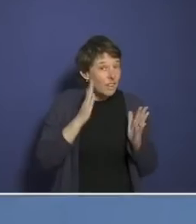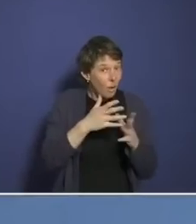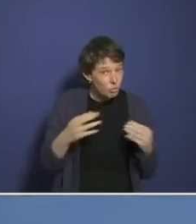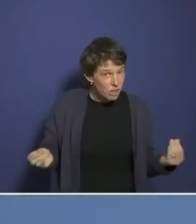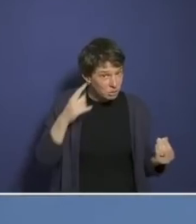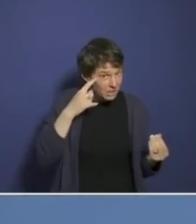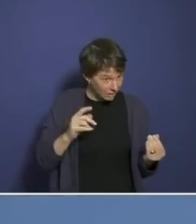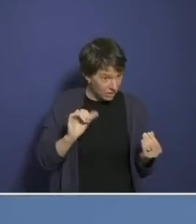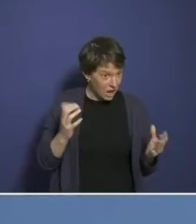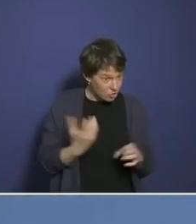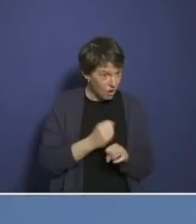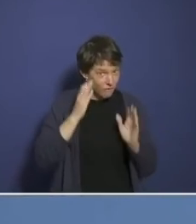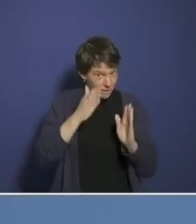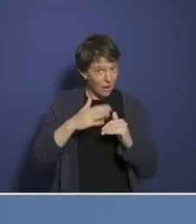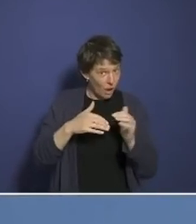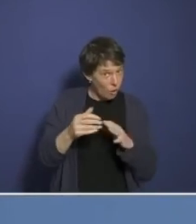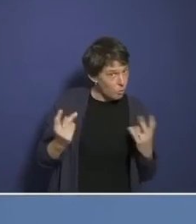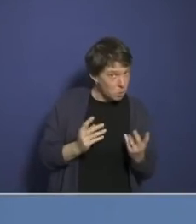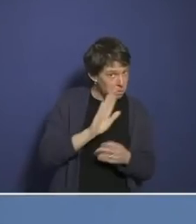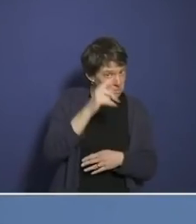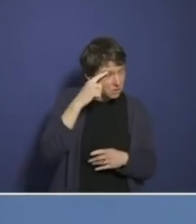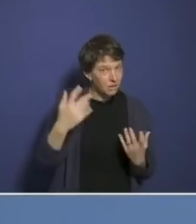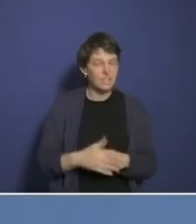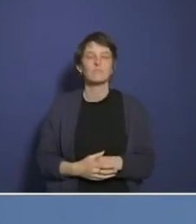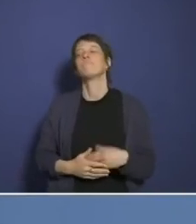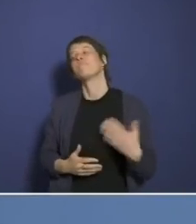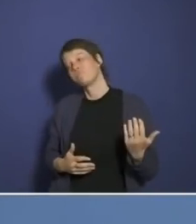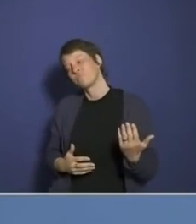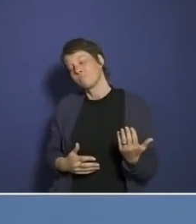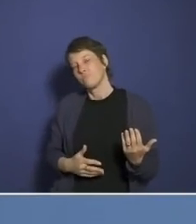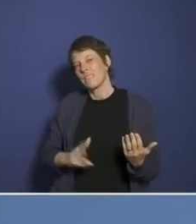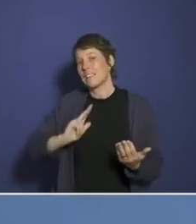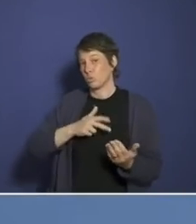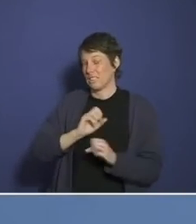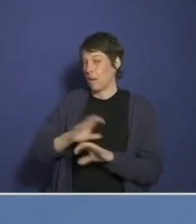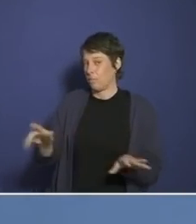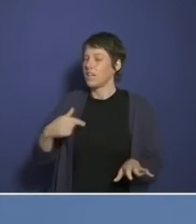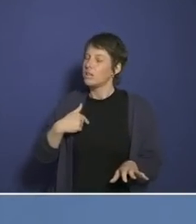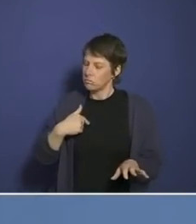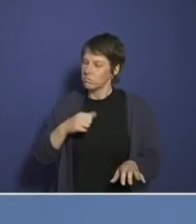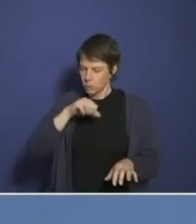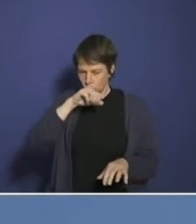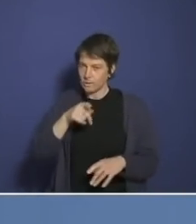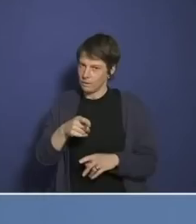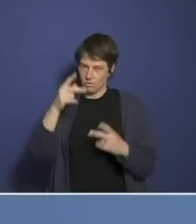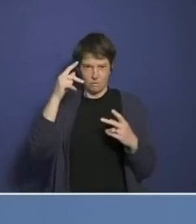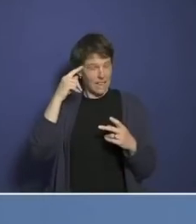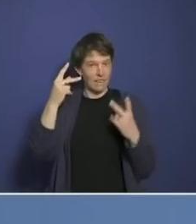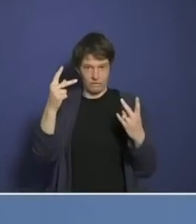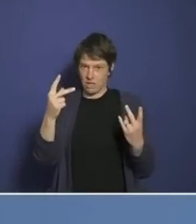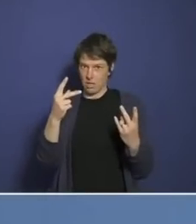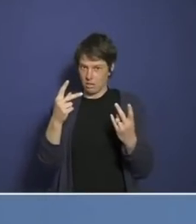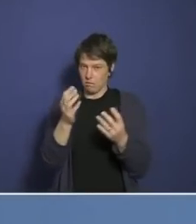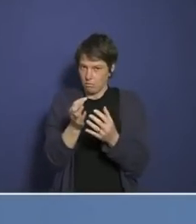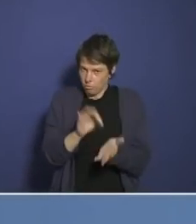Frage. Ja, vielen Dank. Zunächst einmal, obwohl ich die sozialen Medien sehr schätze, wie bekannt ist, also ich